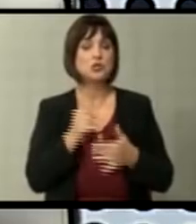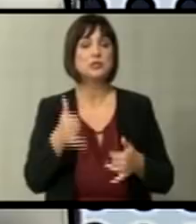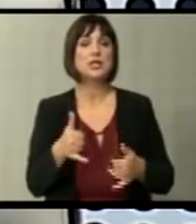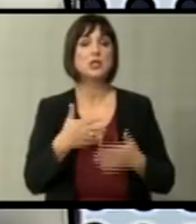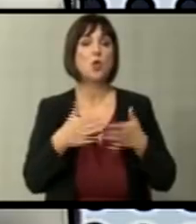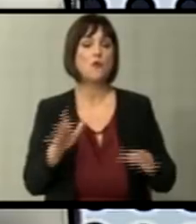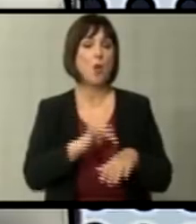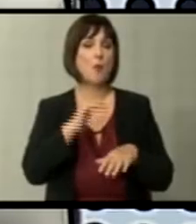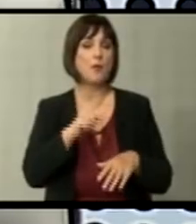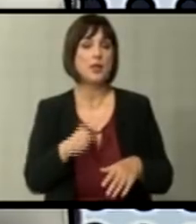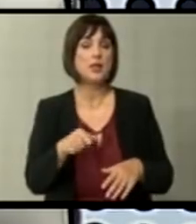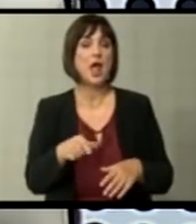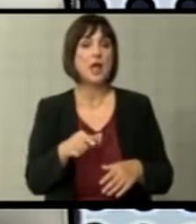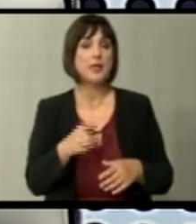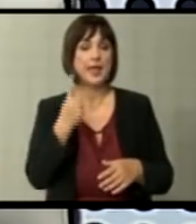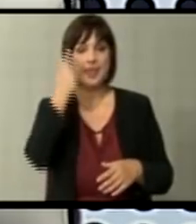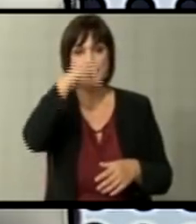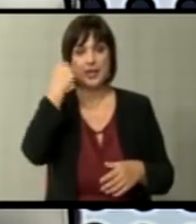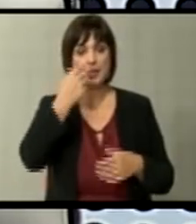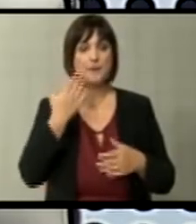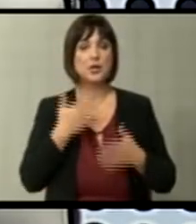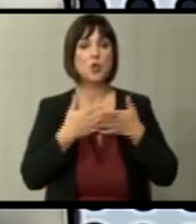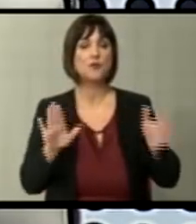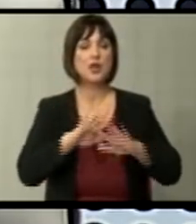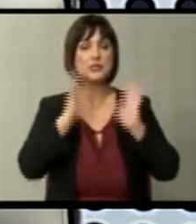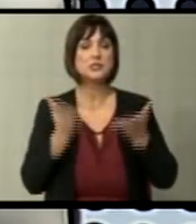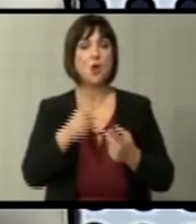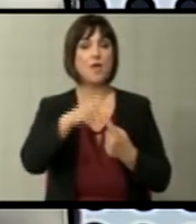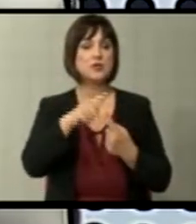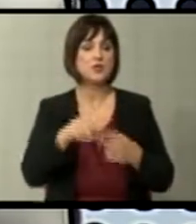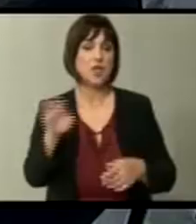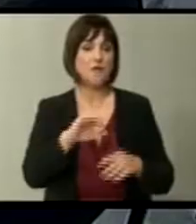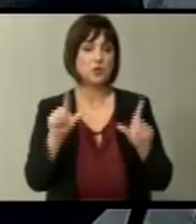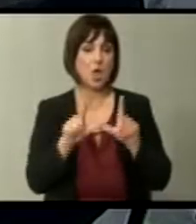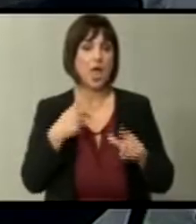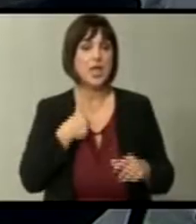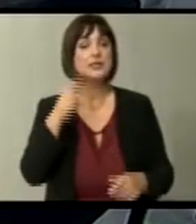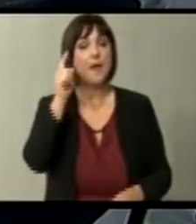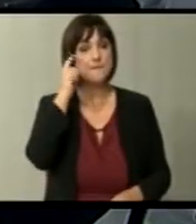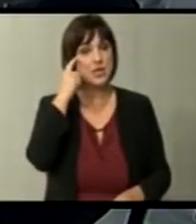отвори во моментите една недолат пред отварањето на сите овие теми со ЕУ? Зато што...